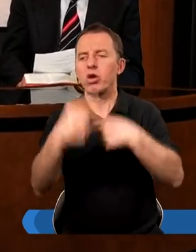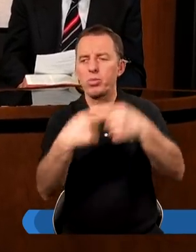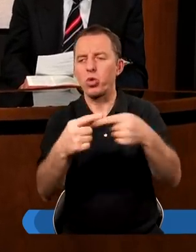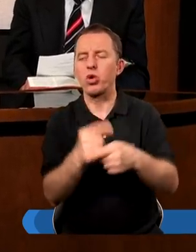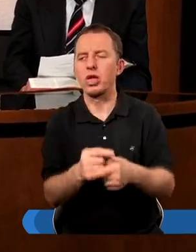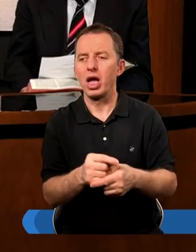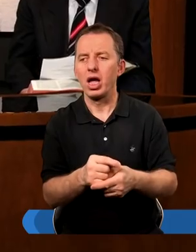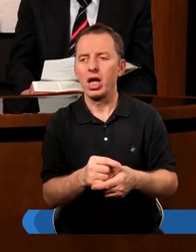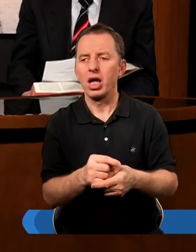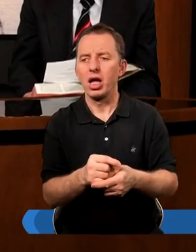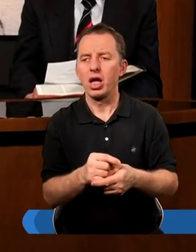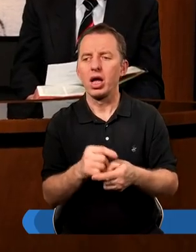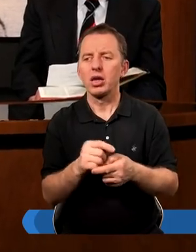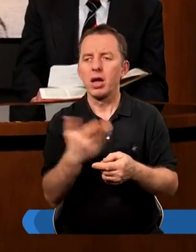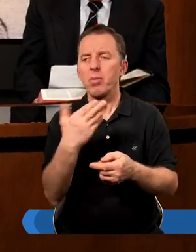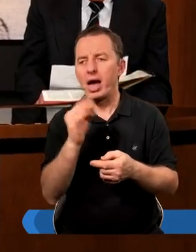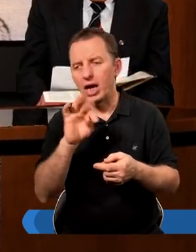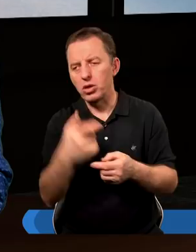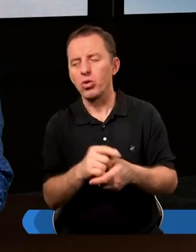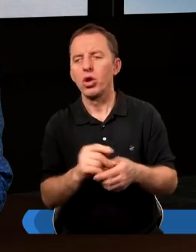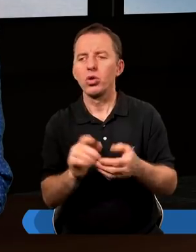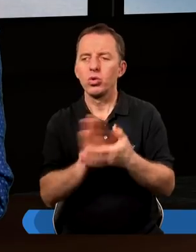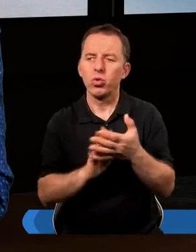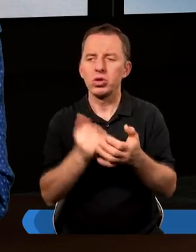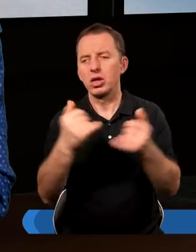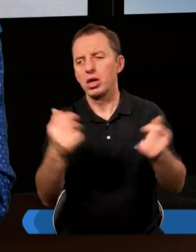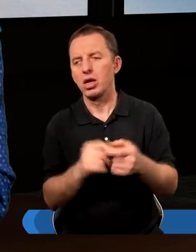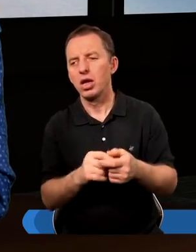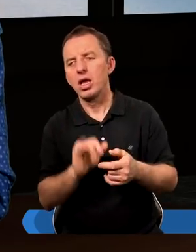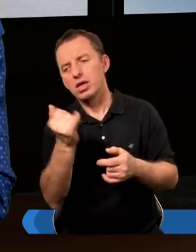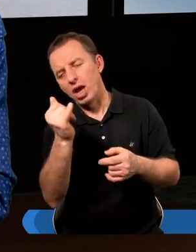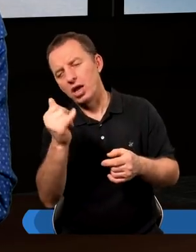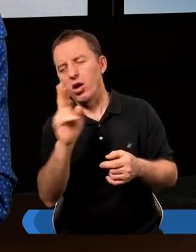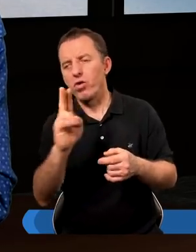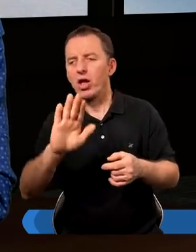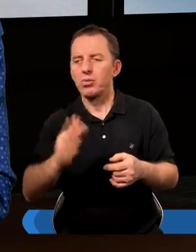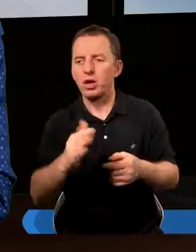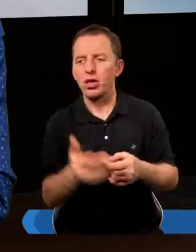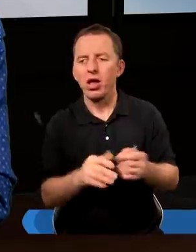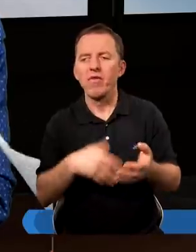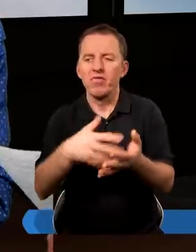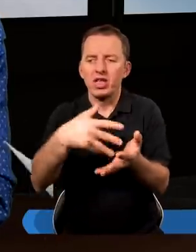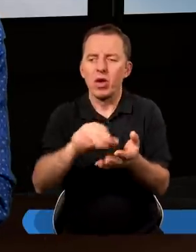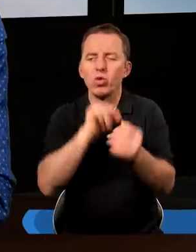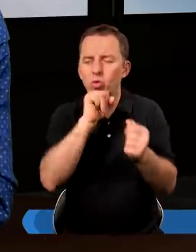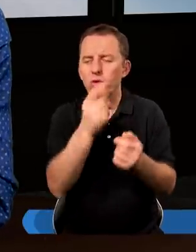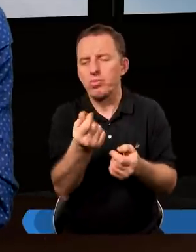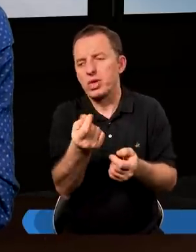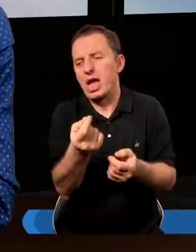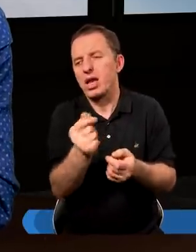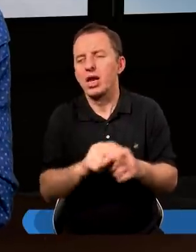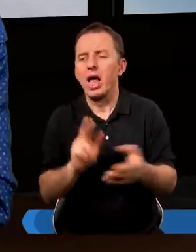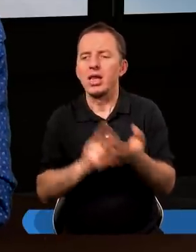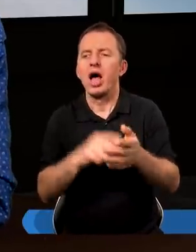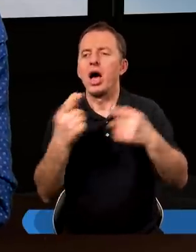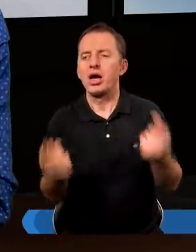czy farmaceutyków, czy jakiegokolwiek sprzętu wydają ogromną fortunę